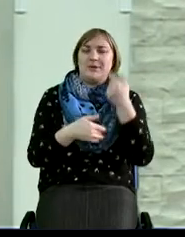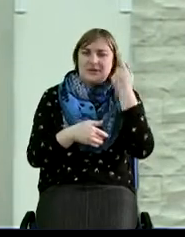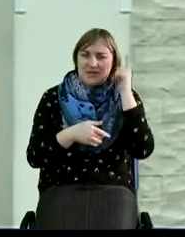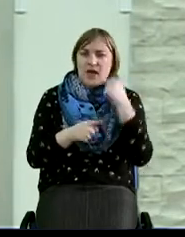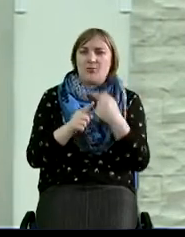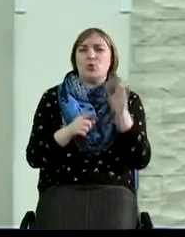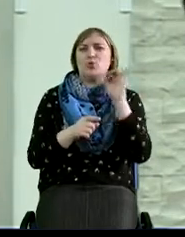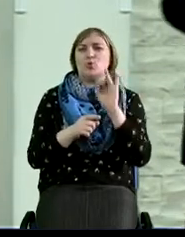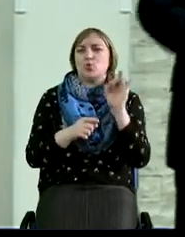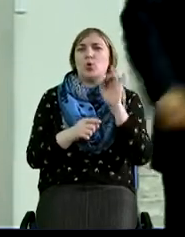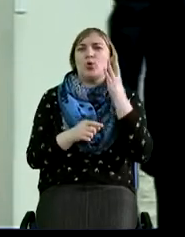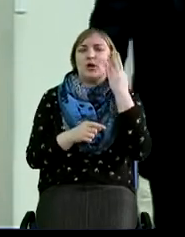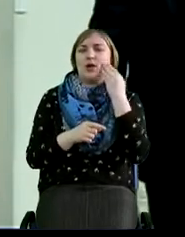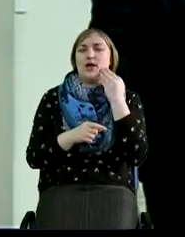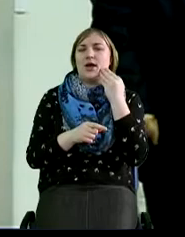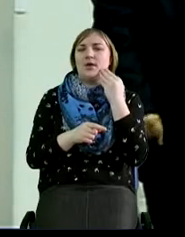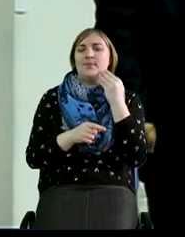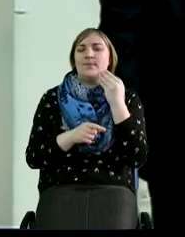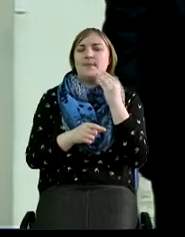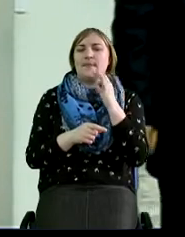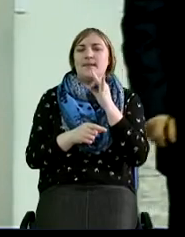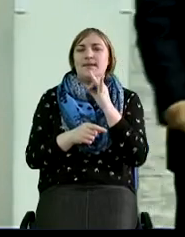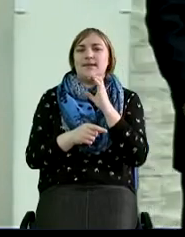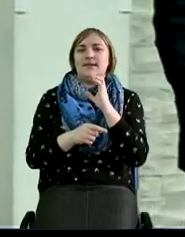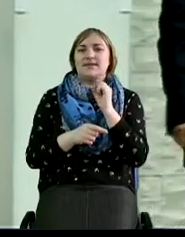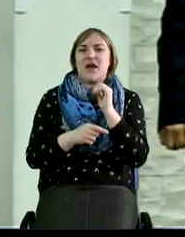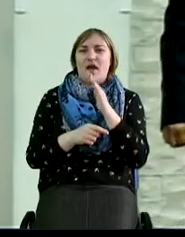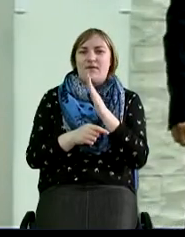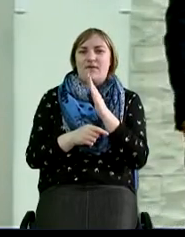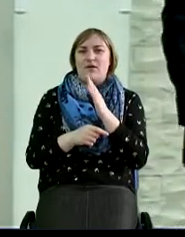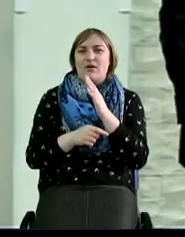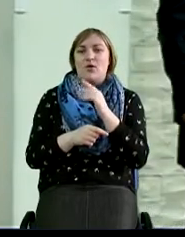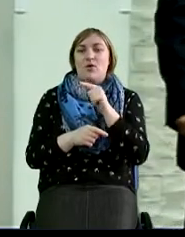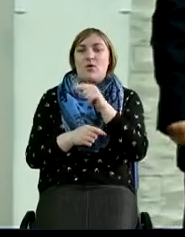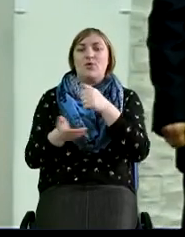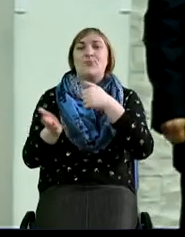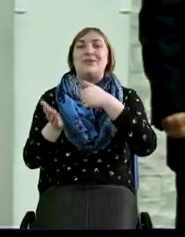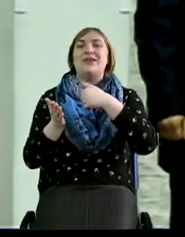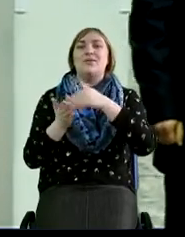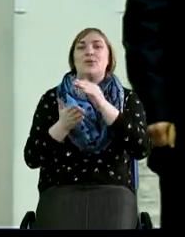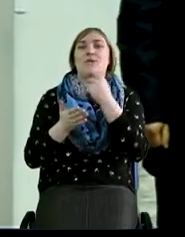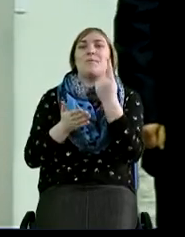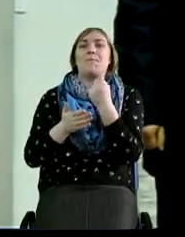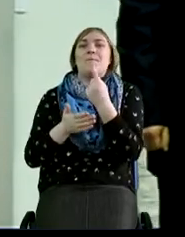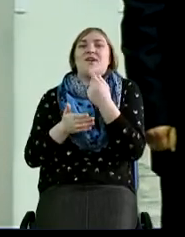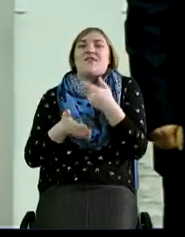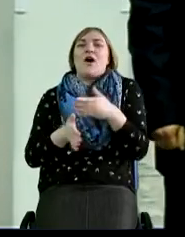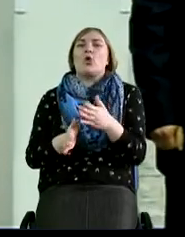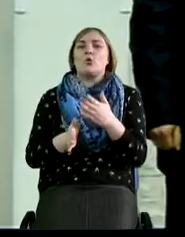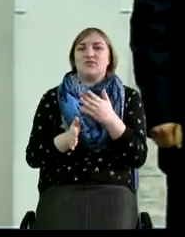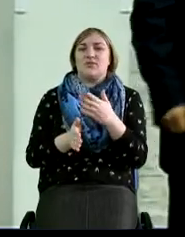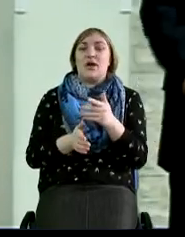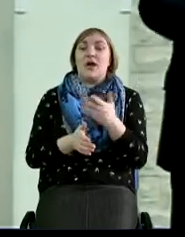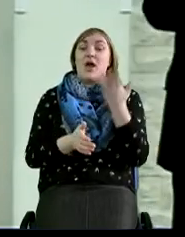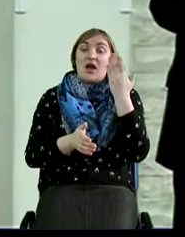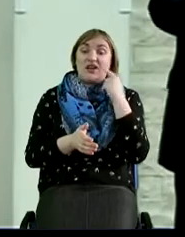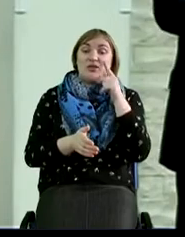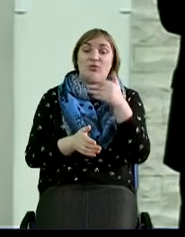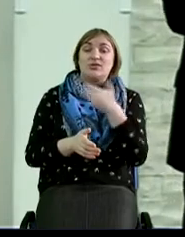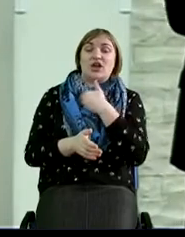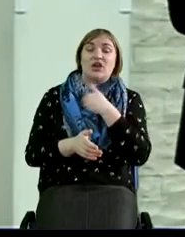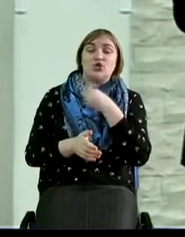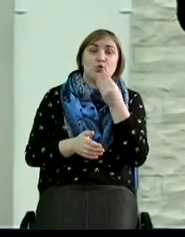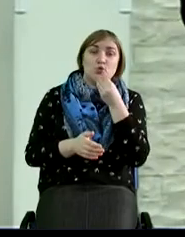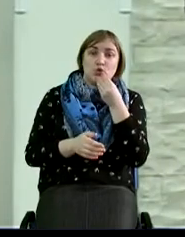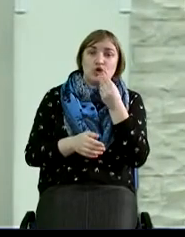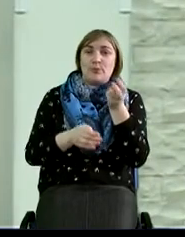историю, когда Исав, он пренебрег первородством, когда он захотел кушать,